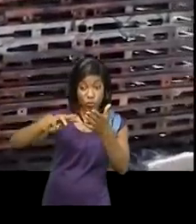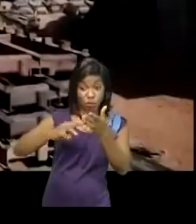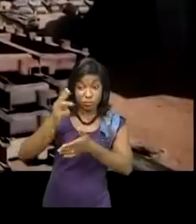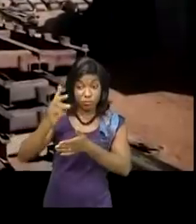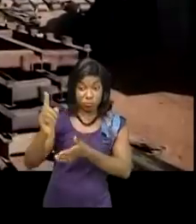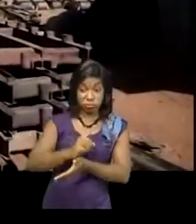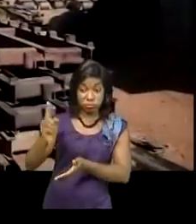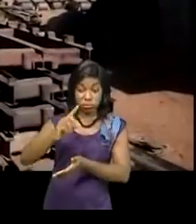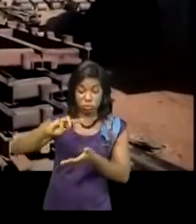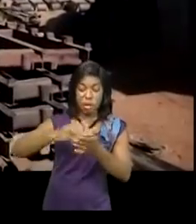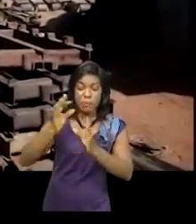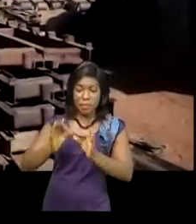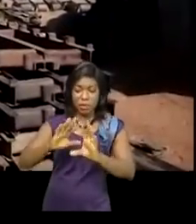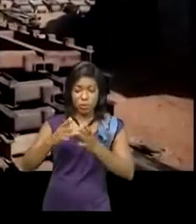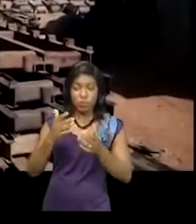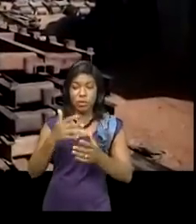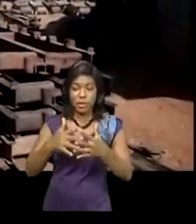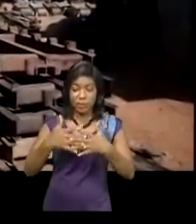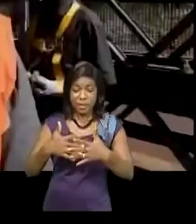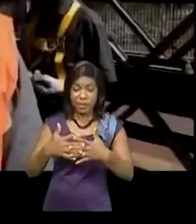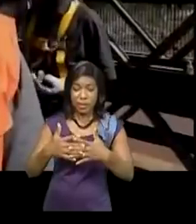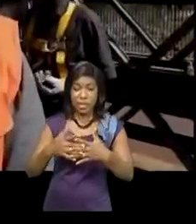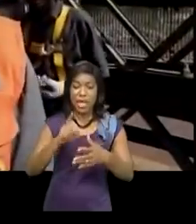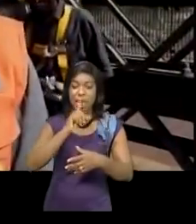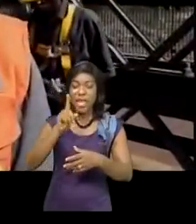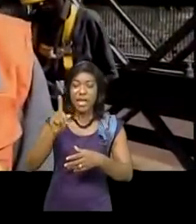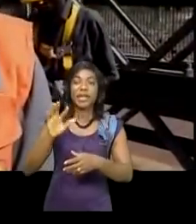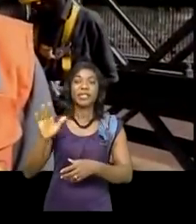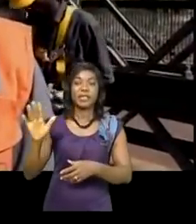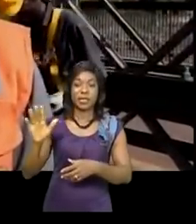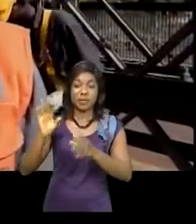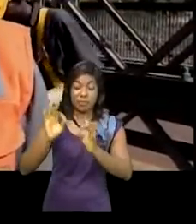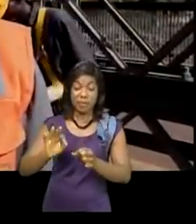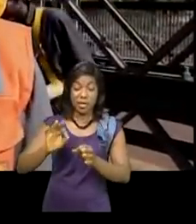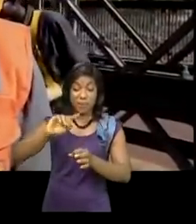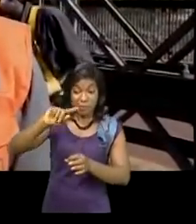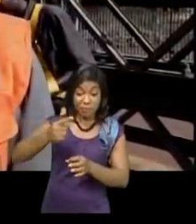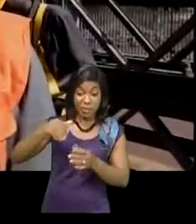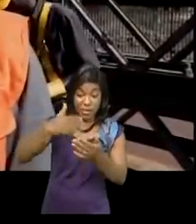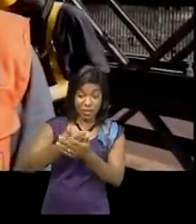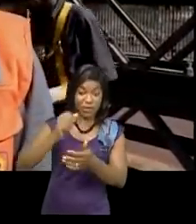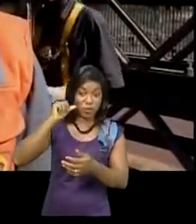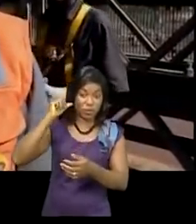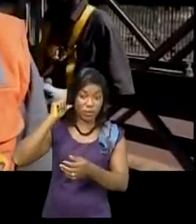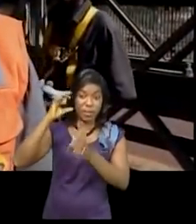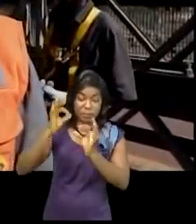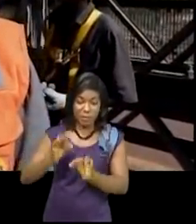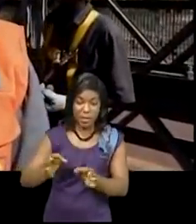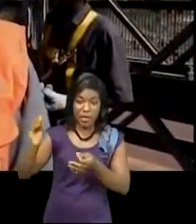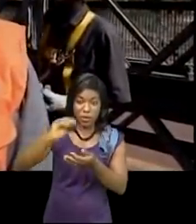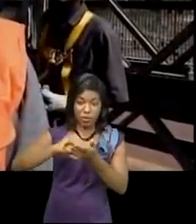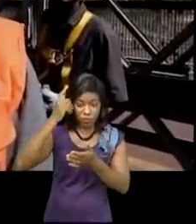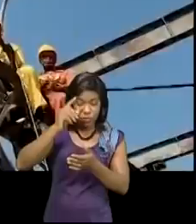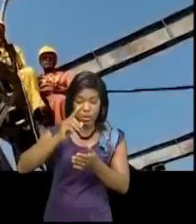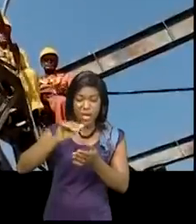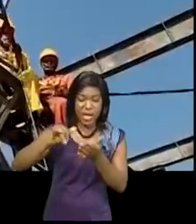sont déjà à Kinshasa présentement. Le premier convoi est arrivé depuis hier. Ils vont repartir à Kinshasa pour amener